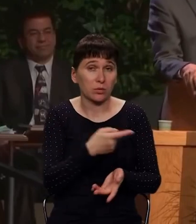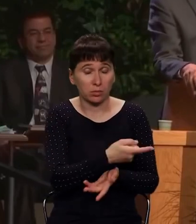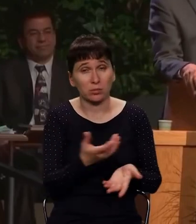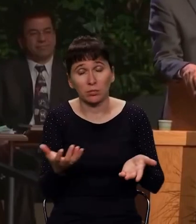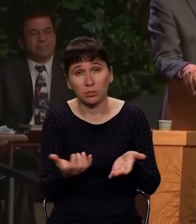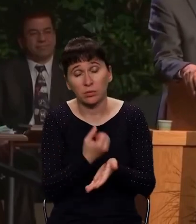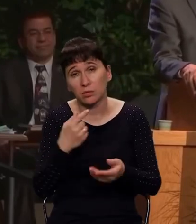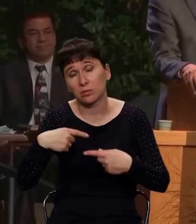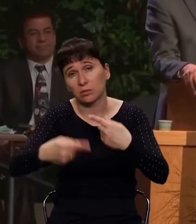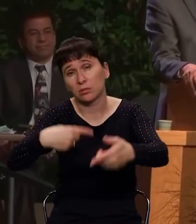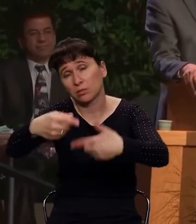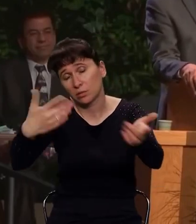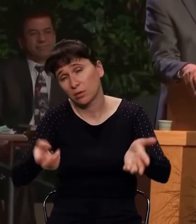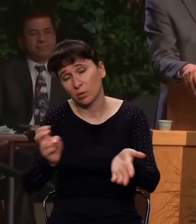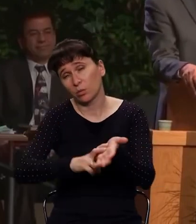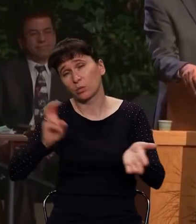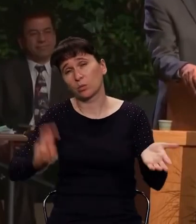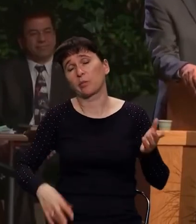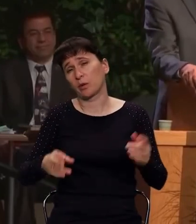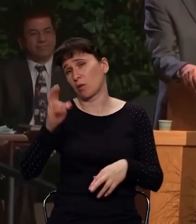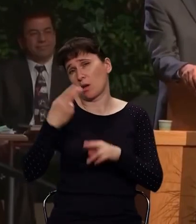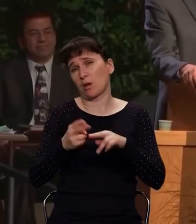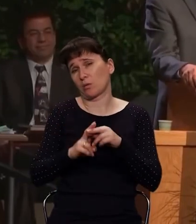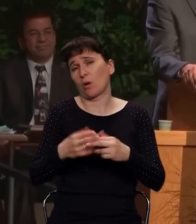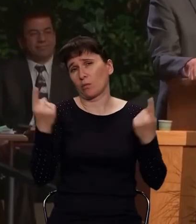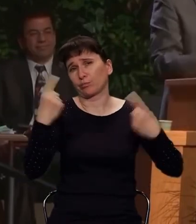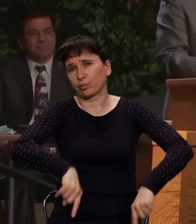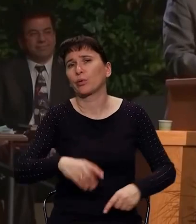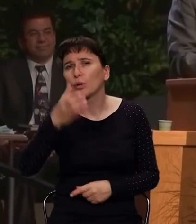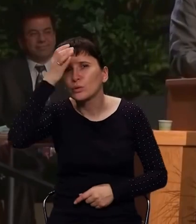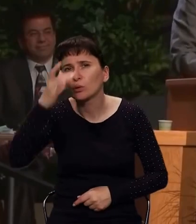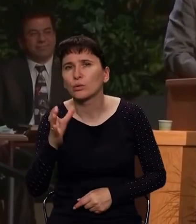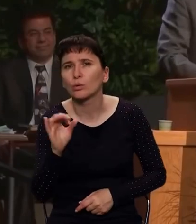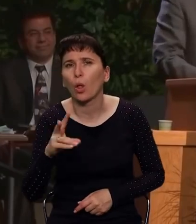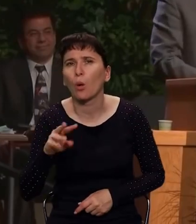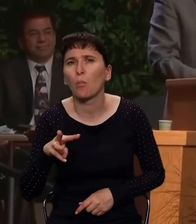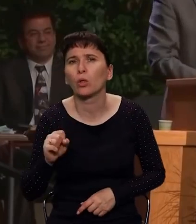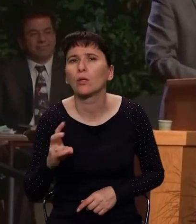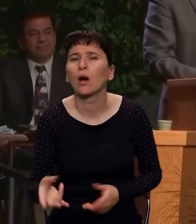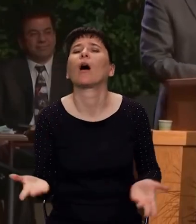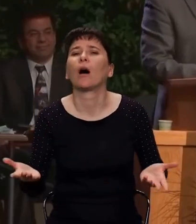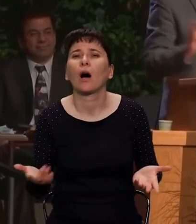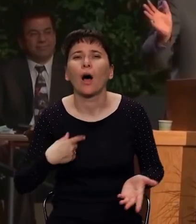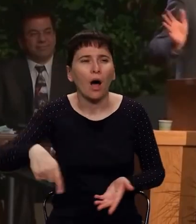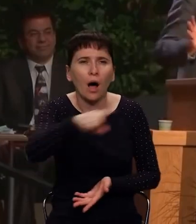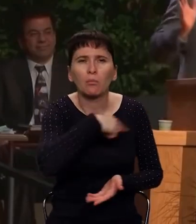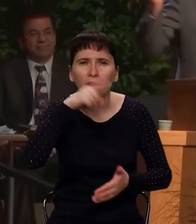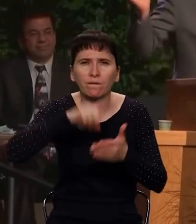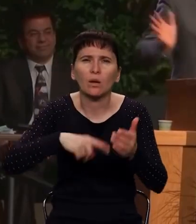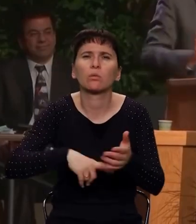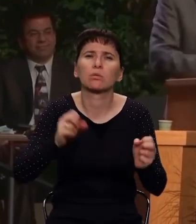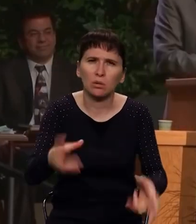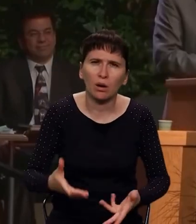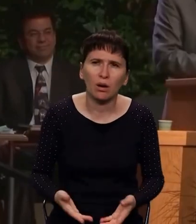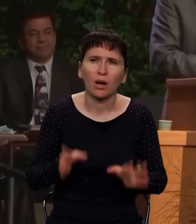его отступления и падения от Бога. Сегодня многие вопросы встают в христианстве, сегодня вопросы встают наркотиков,